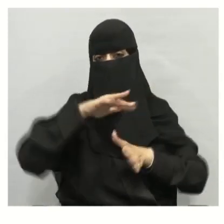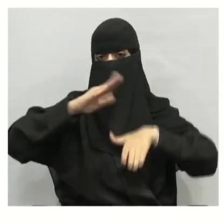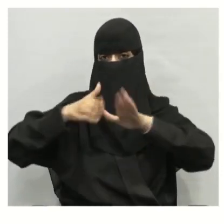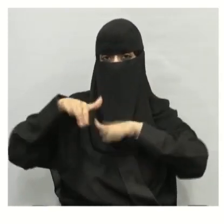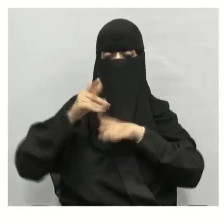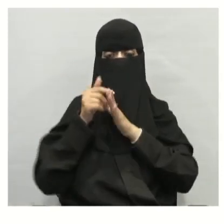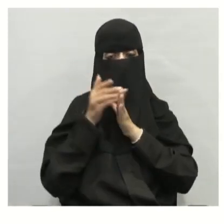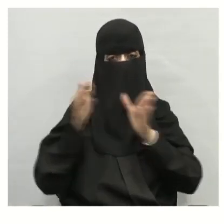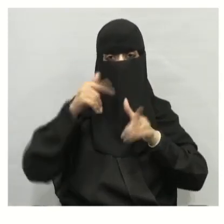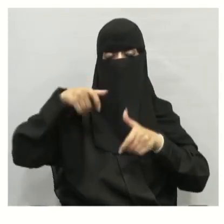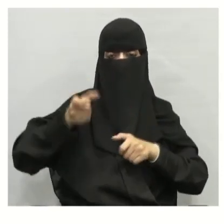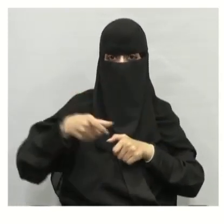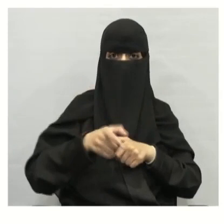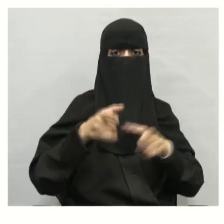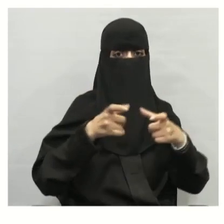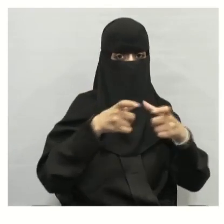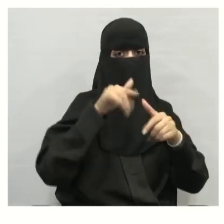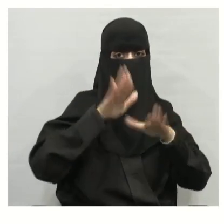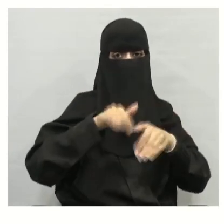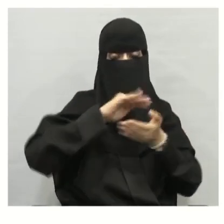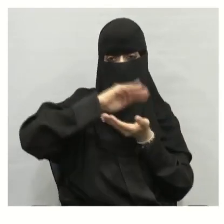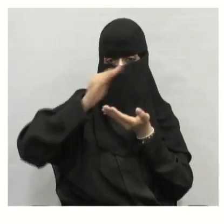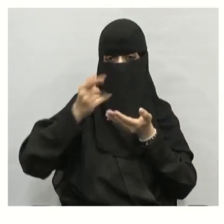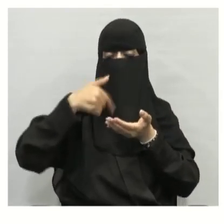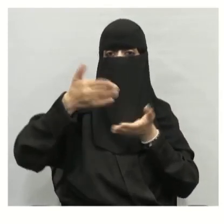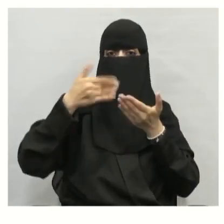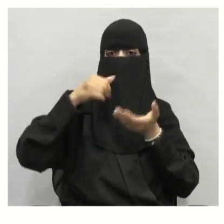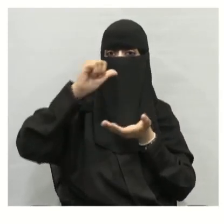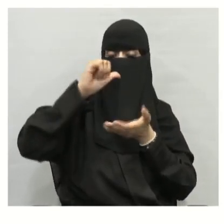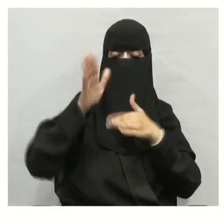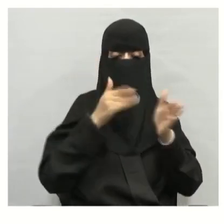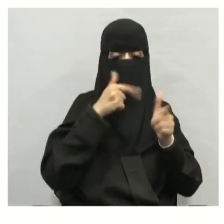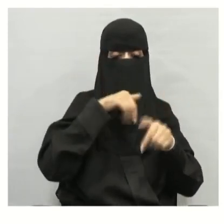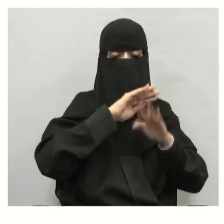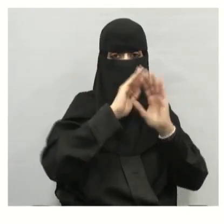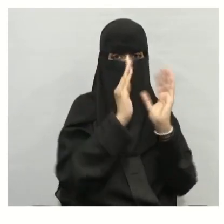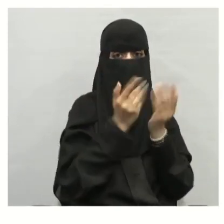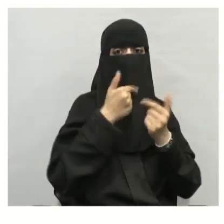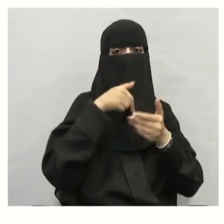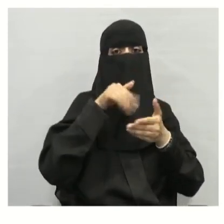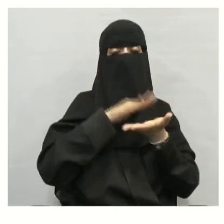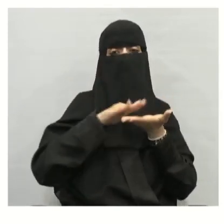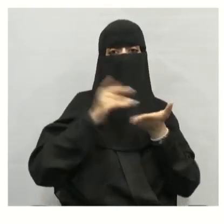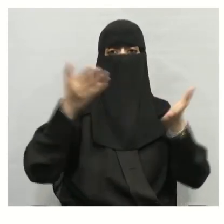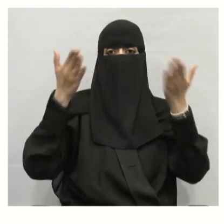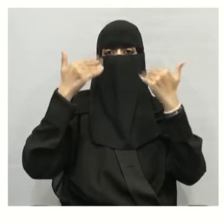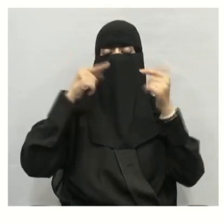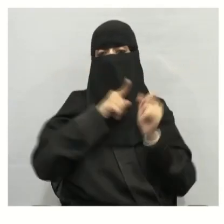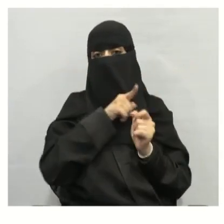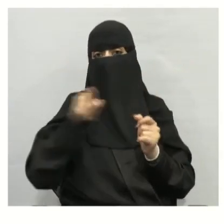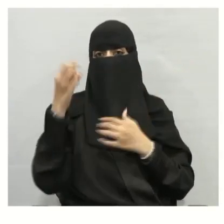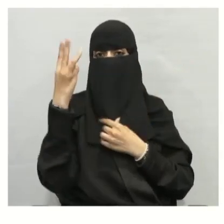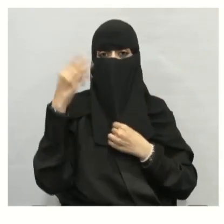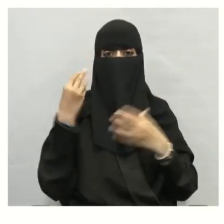والمحيطات والأنهار والبحيرات يسمى بالغلاف المائي كذلك الغلاف الجوي للأرض هذه